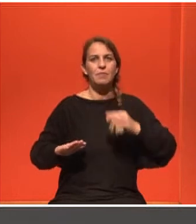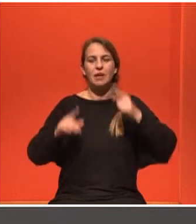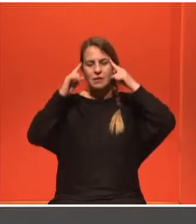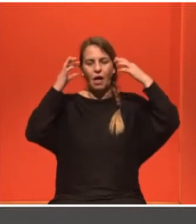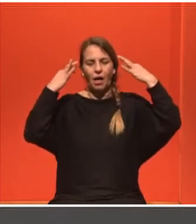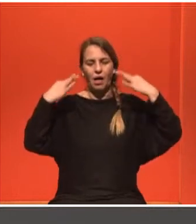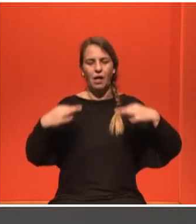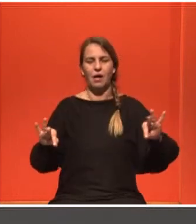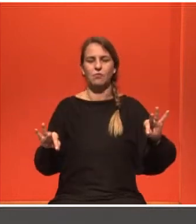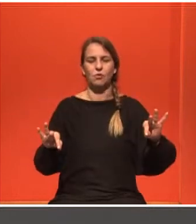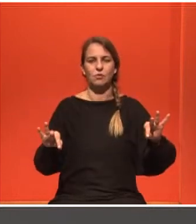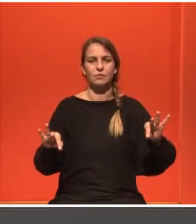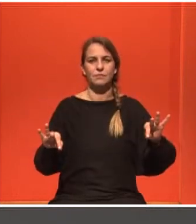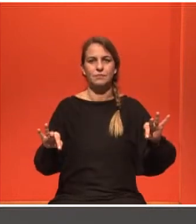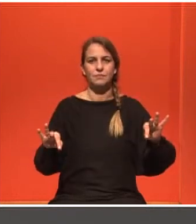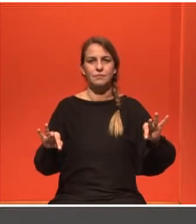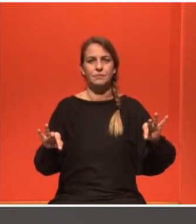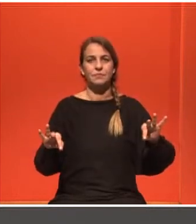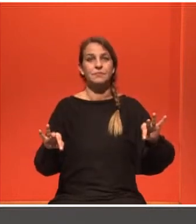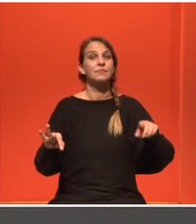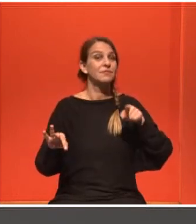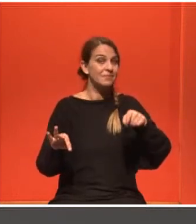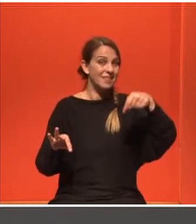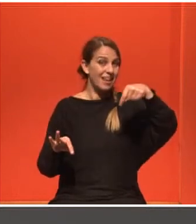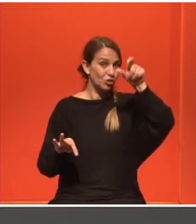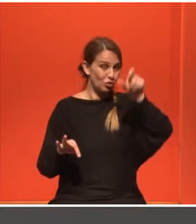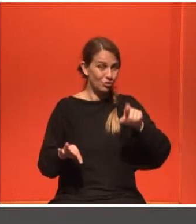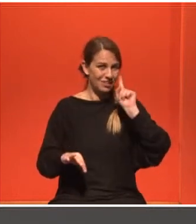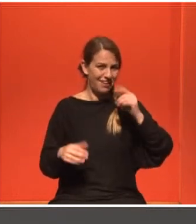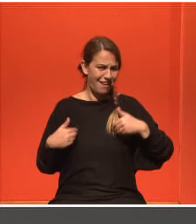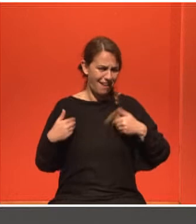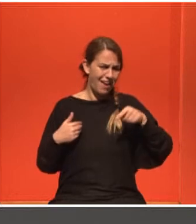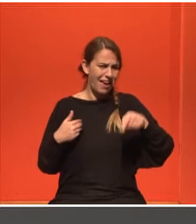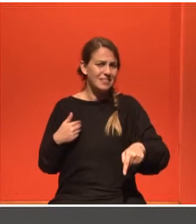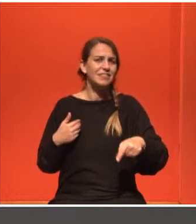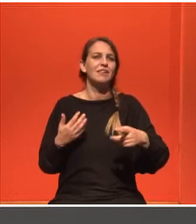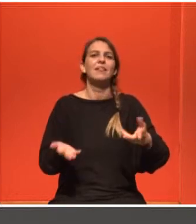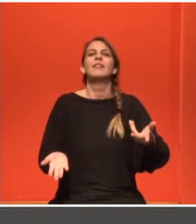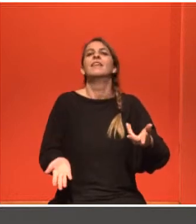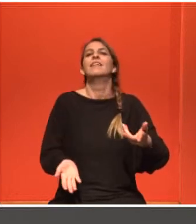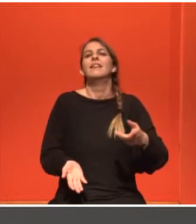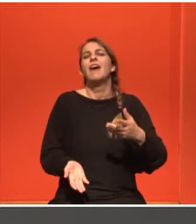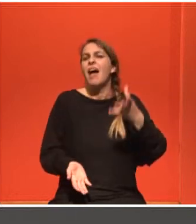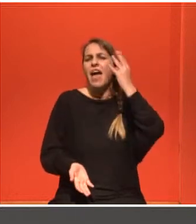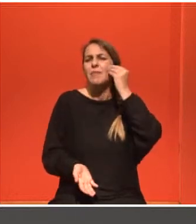μάλλον το θόρυβο του σώματός μου». Και εσύ, Τζορτζίνα, που προφανώς είσαι γαλουχημένη στις φωνές, στις εκρήξεις,